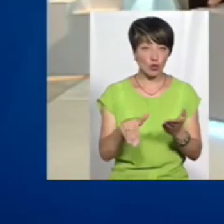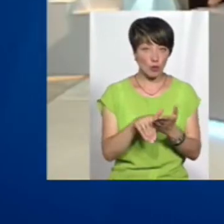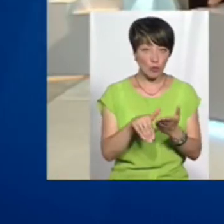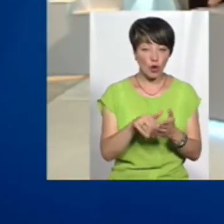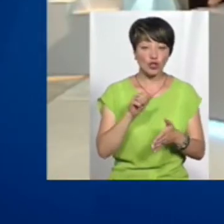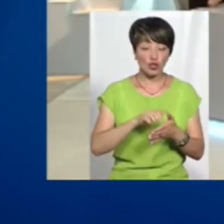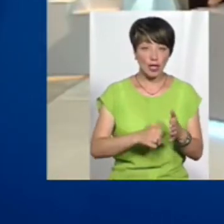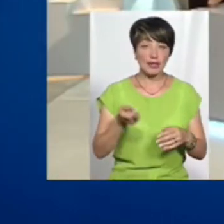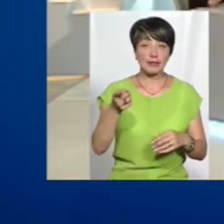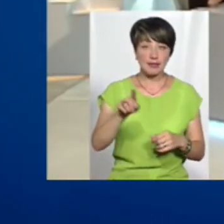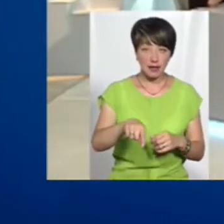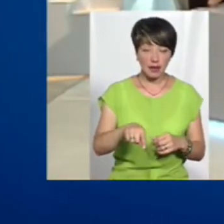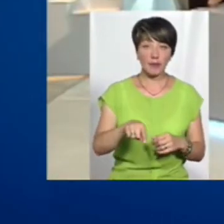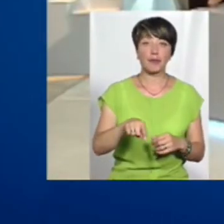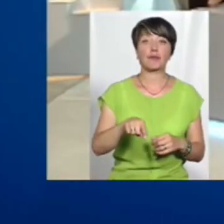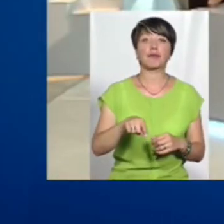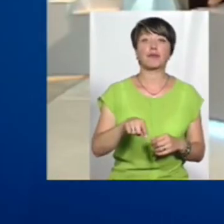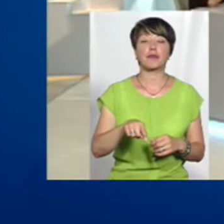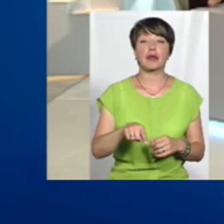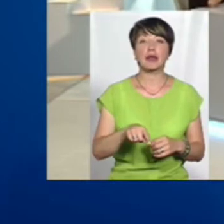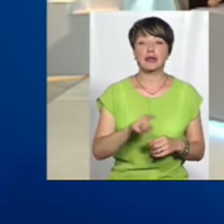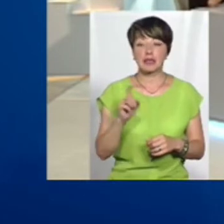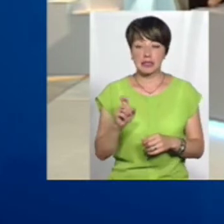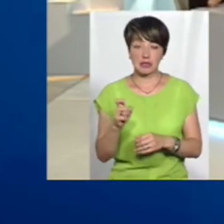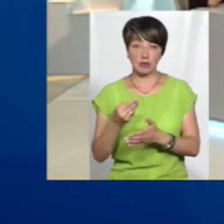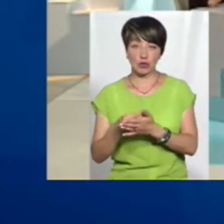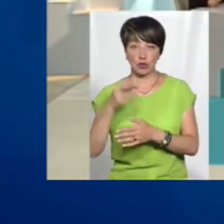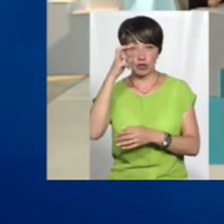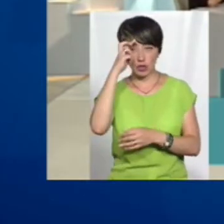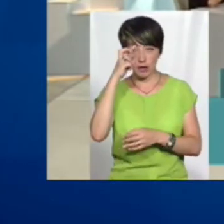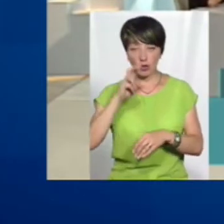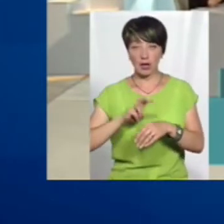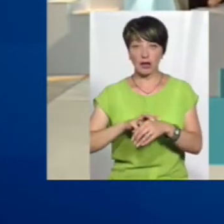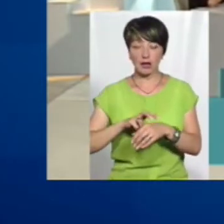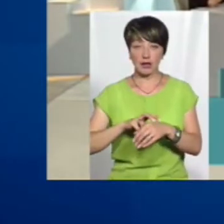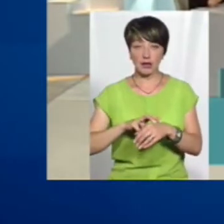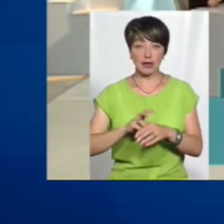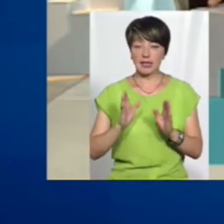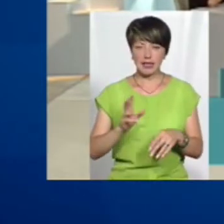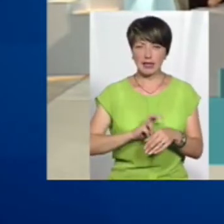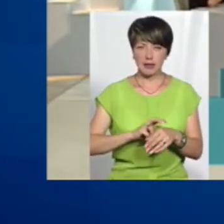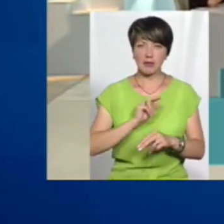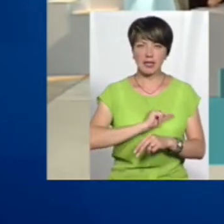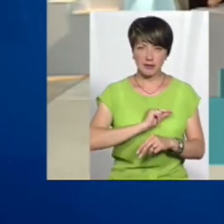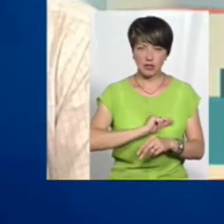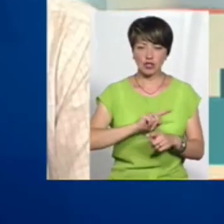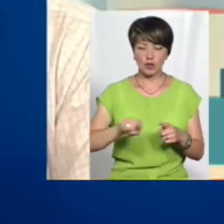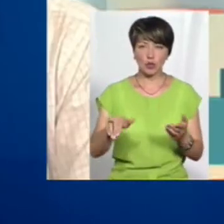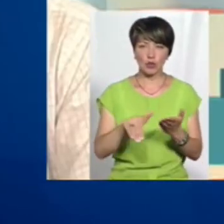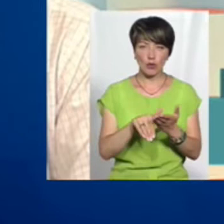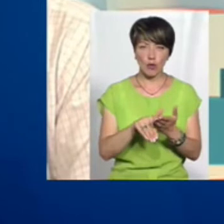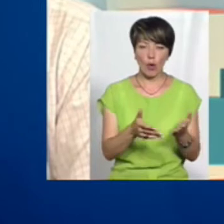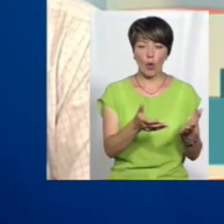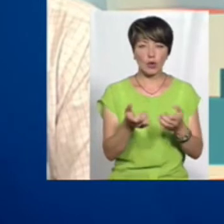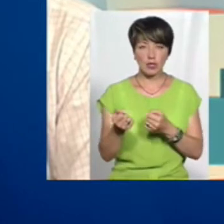допомоги, через те з бюджету державного працівники швидкої